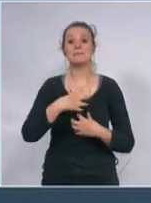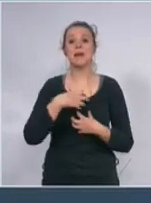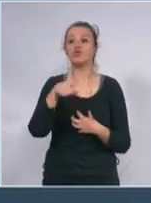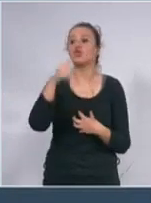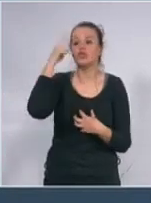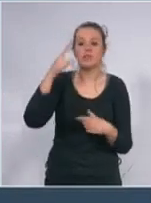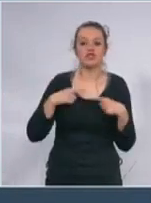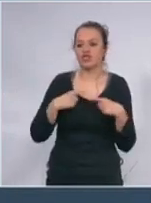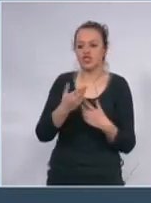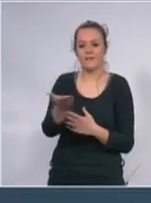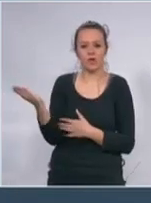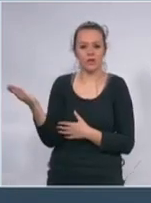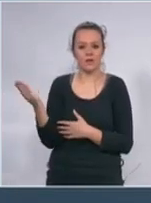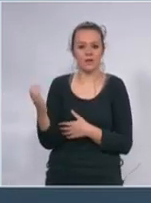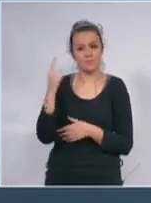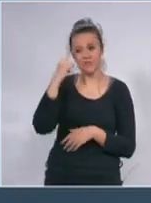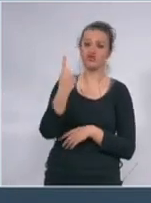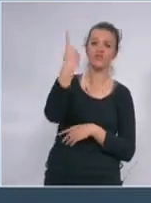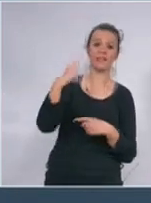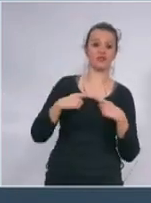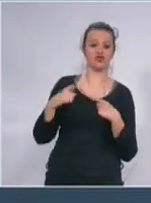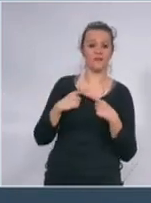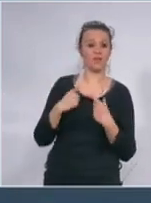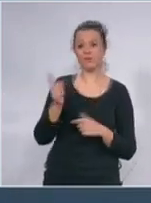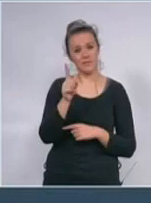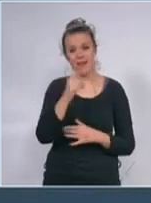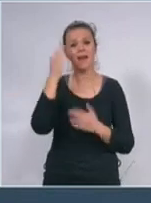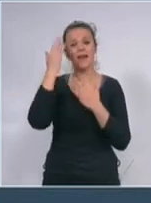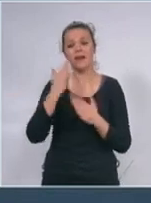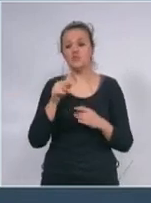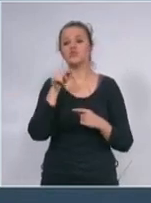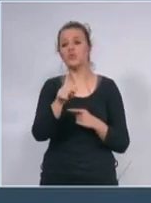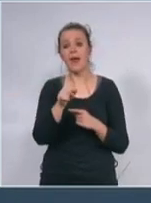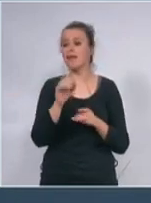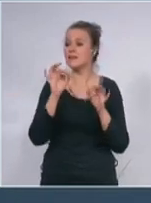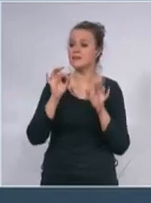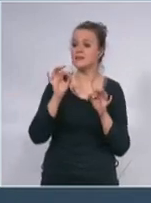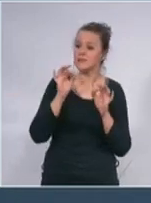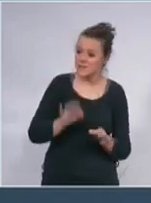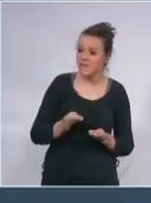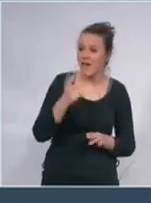život za naše ljude. To nije jedan život. To računite u sveokupnoj krizi tri života.